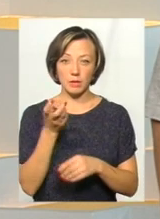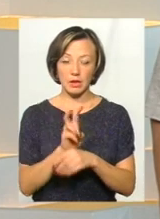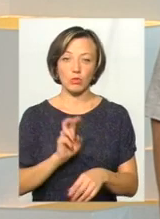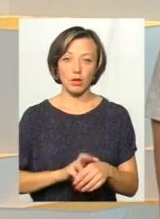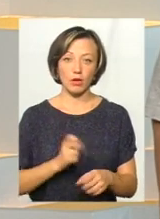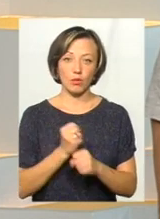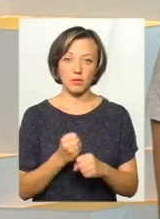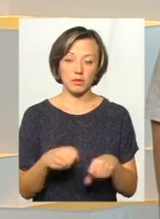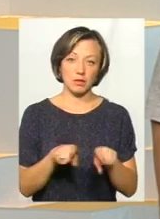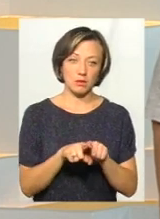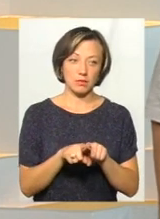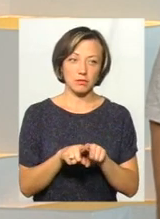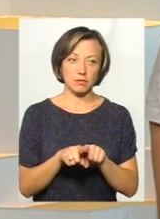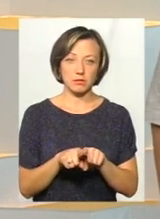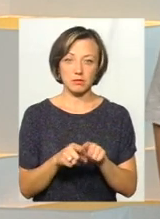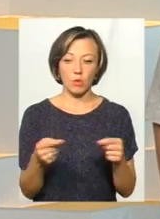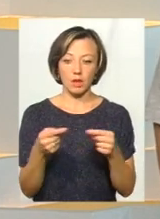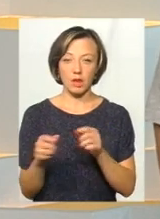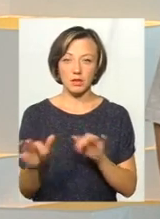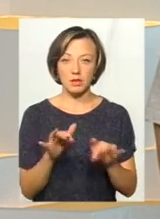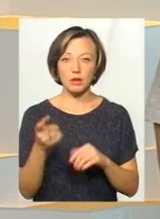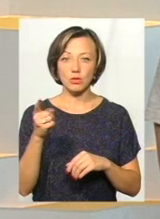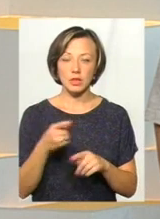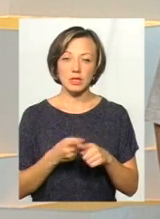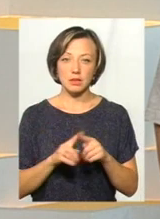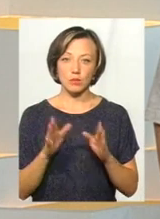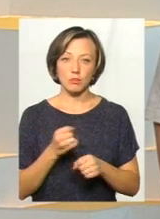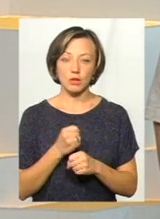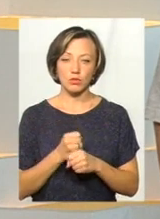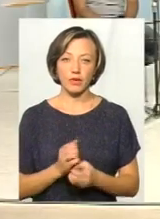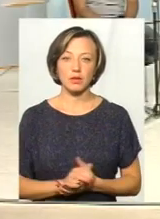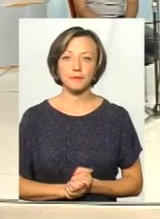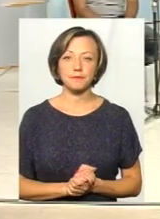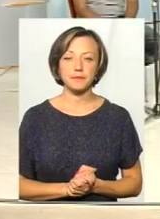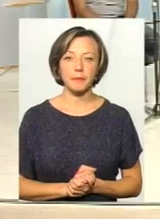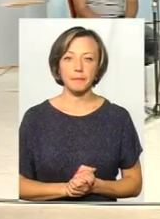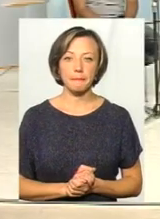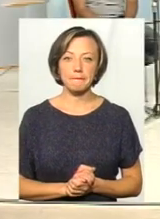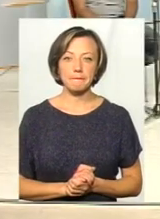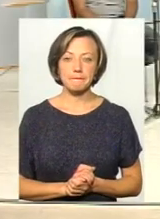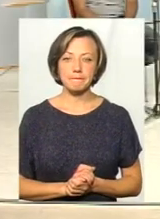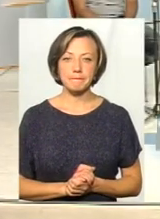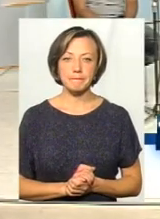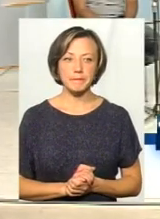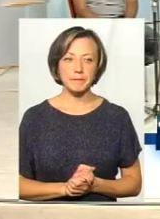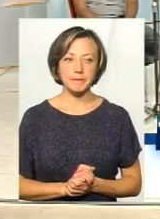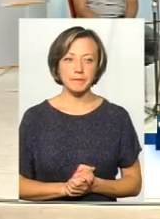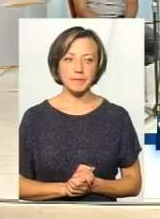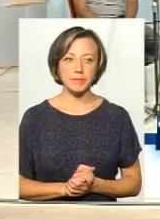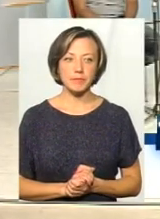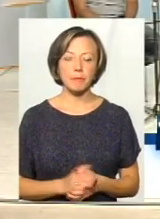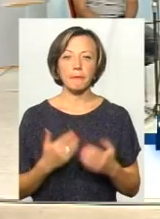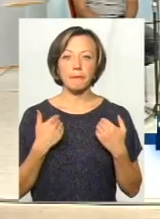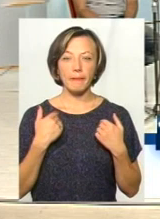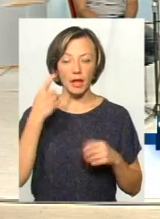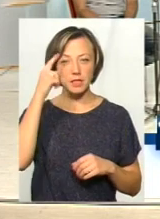то він робить там конкретні дії. І тоді це буде працювати. Пані Валентино, я знаю,